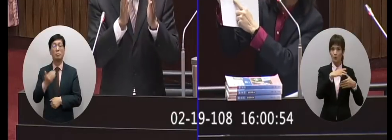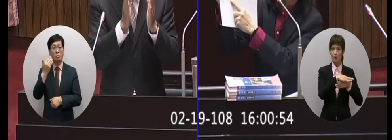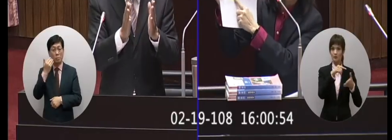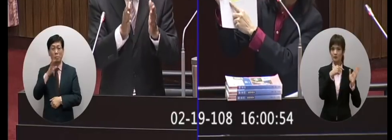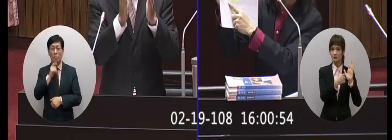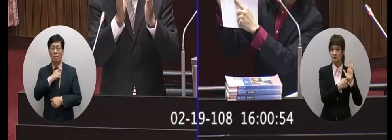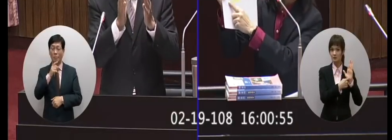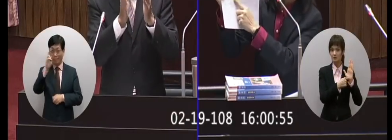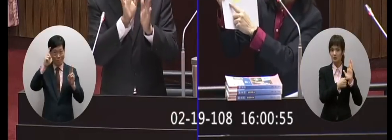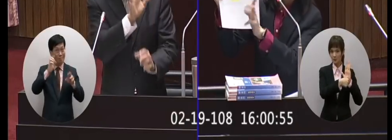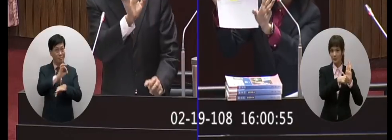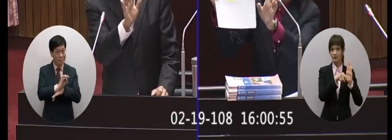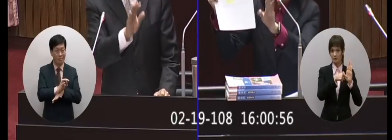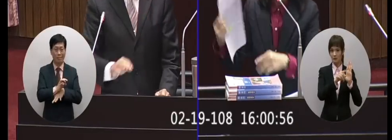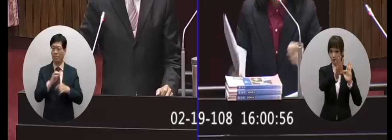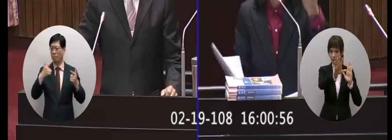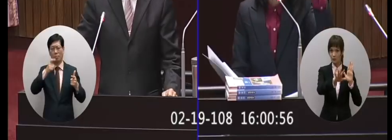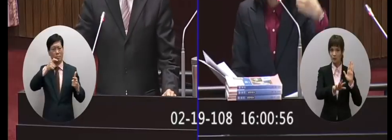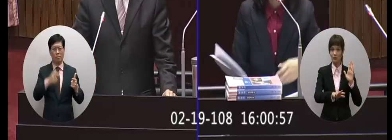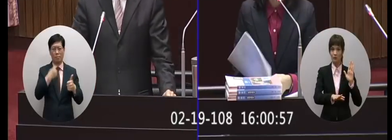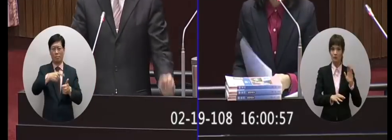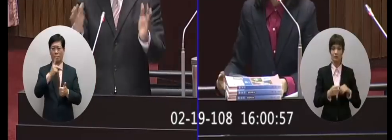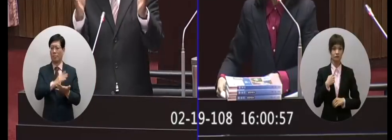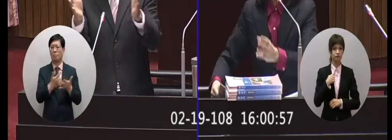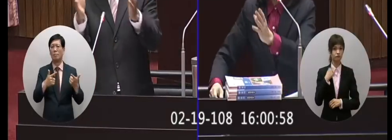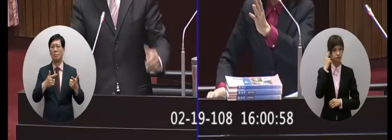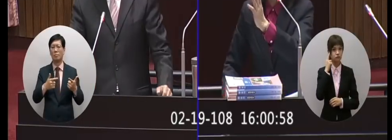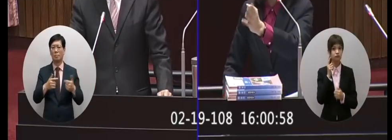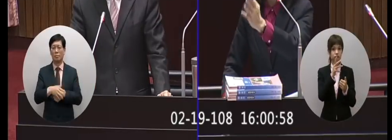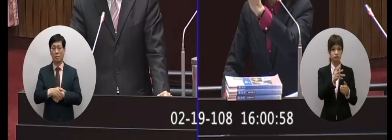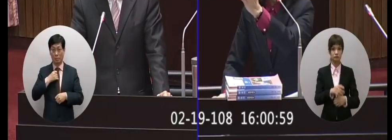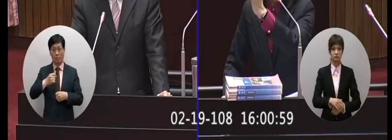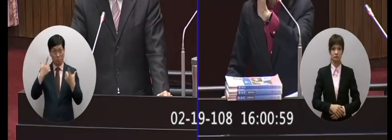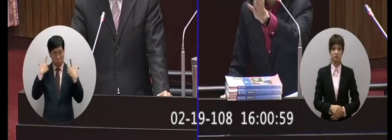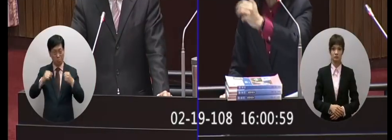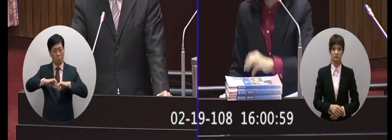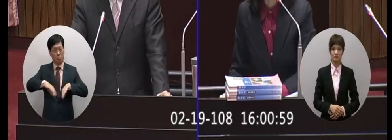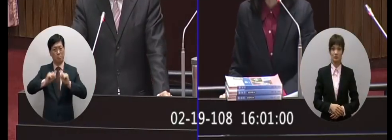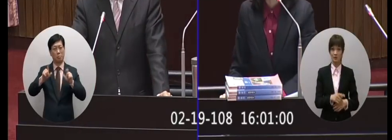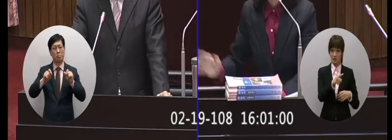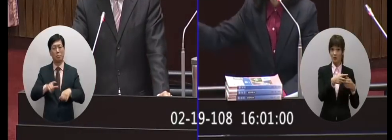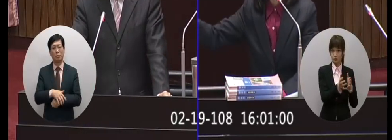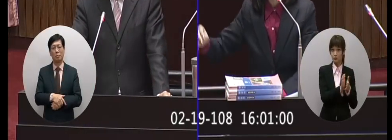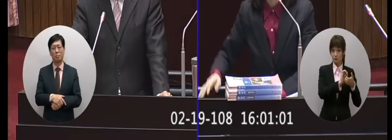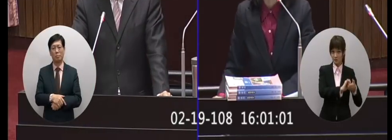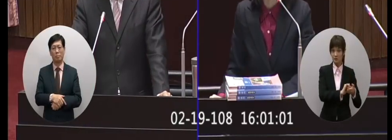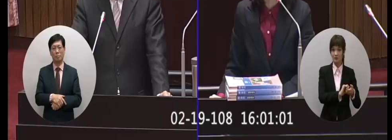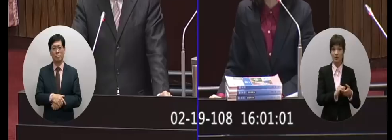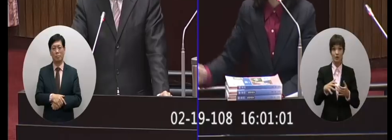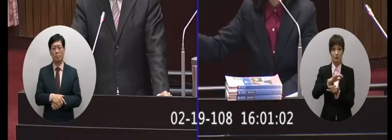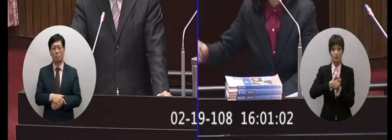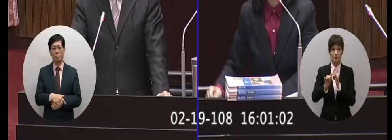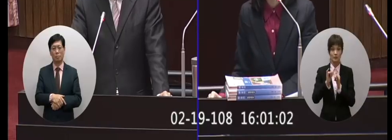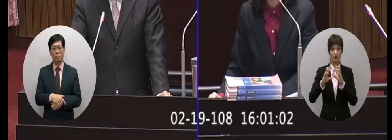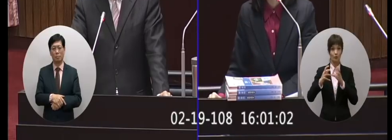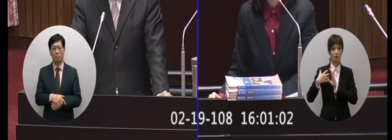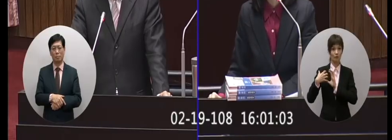今天是一個資訊課程什麼這不是有不定的啦但我就要講啊通通會回答原來的縣說啦你以不定來說全民國方也不考啊